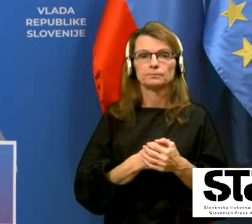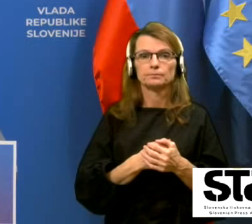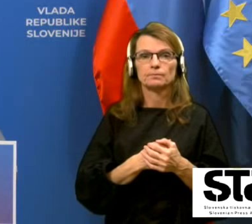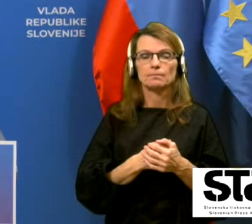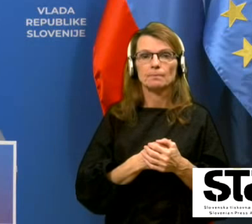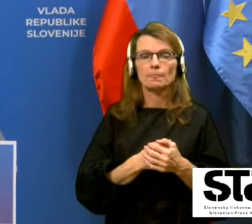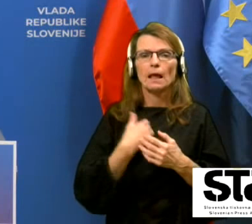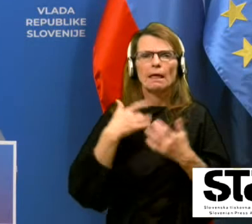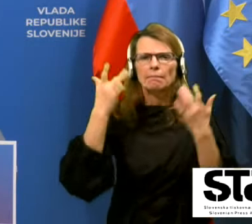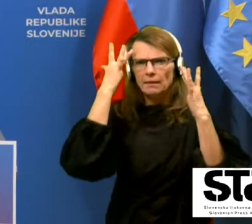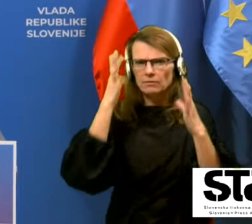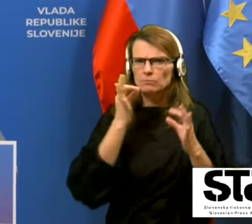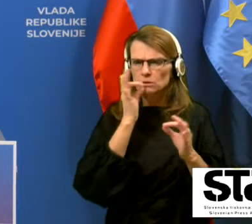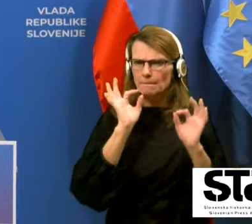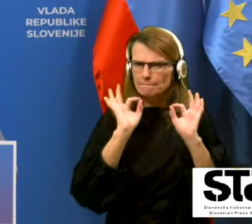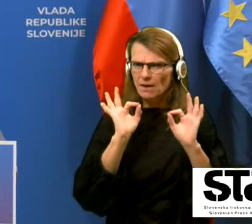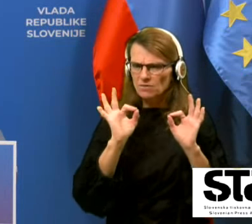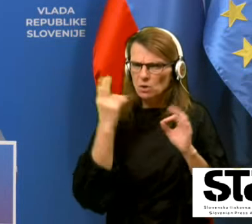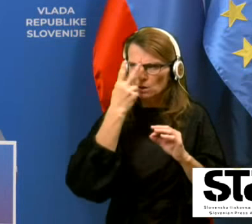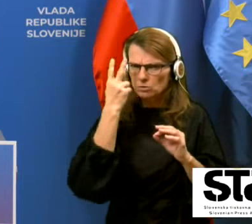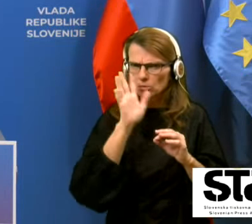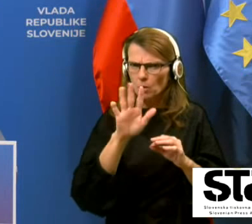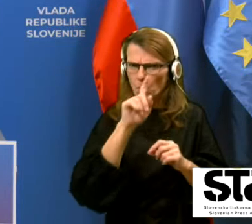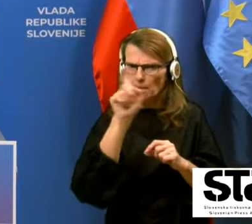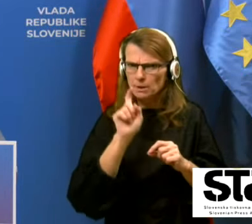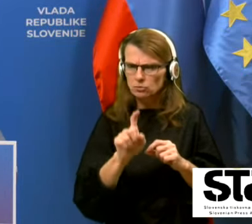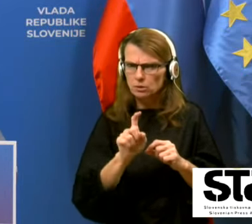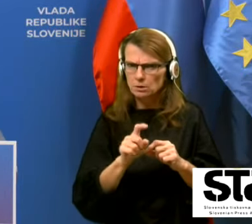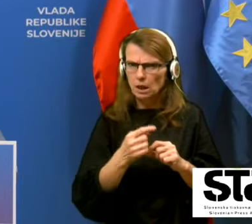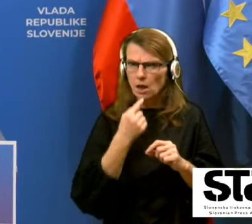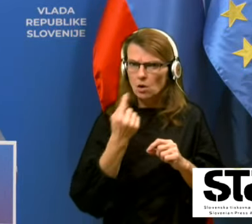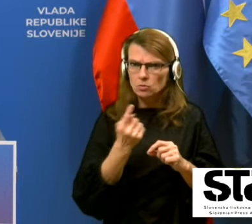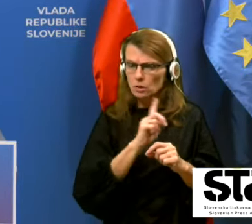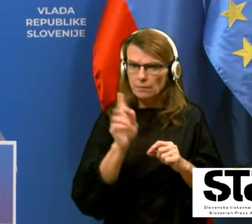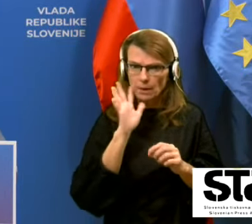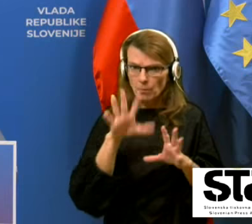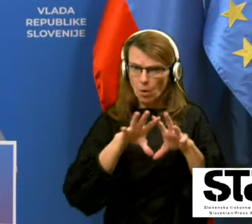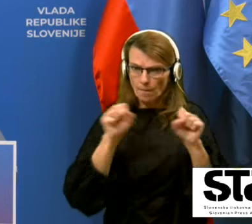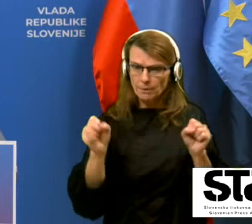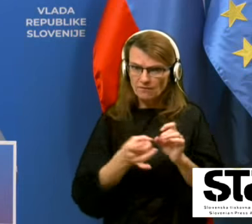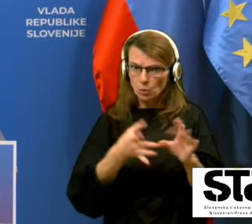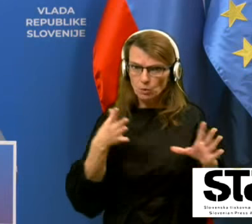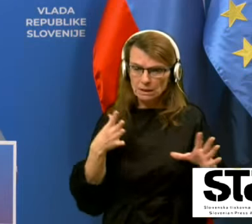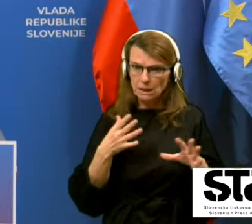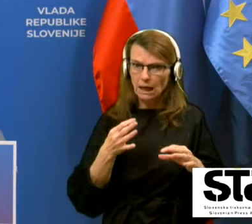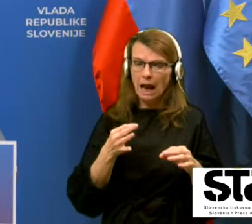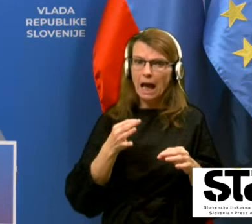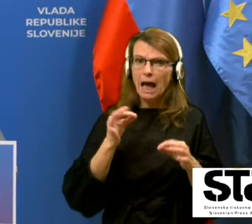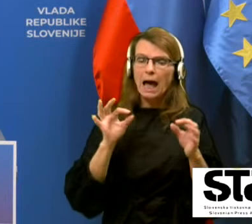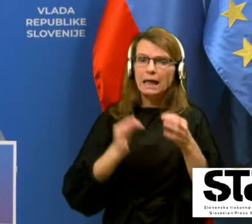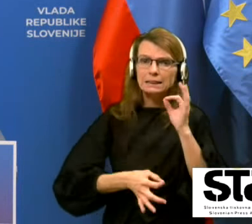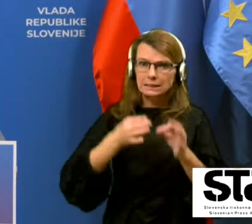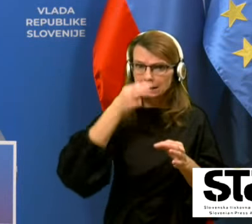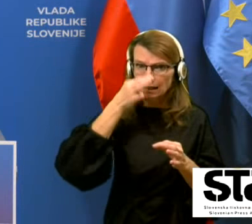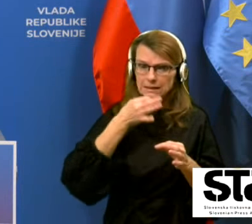Ne vem, če sem pravilno razvojel povanto vašega vprašanja. Kdor ne bo naredil hitrega testa v šoli, ne bo učil.